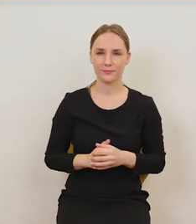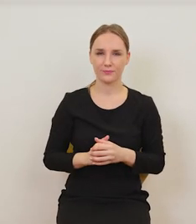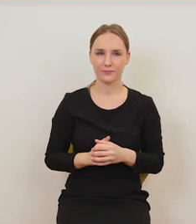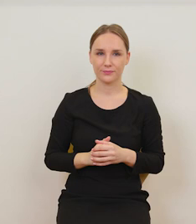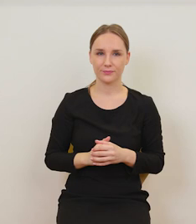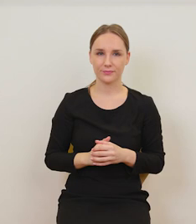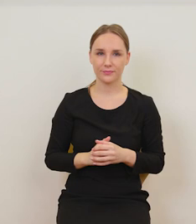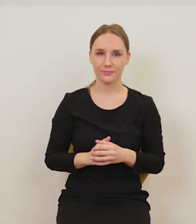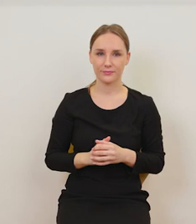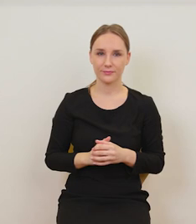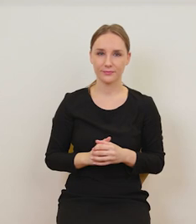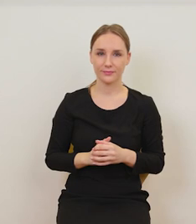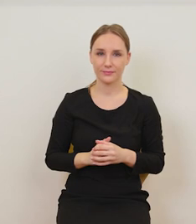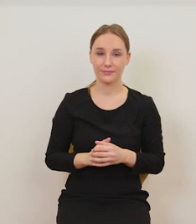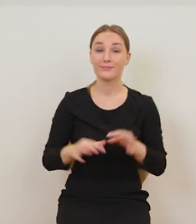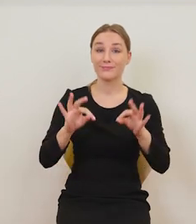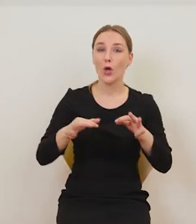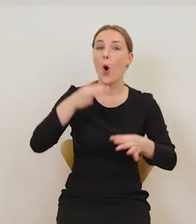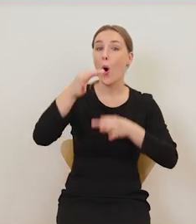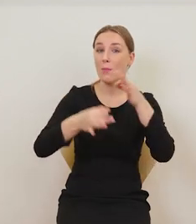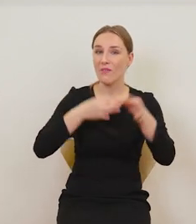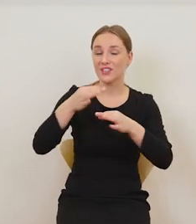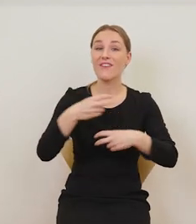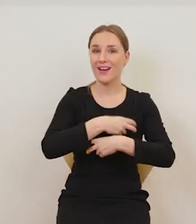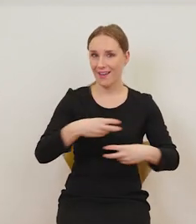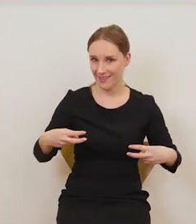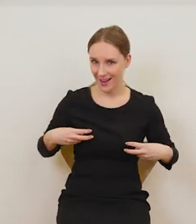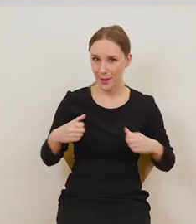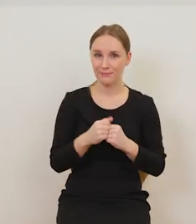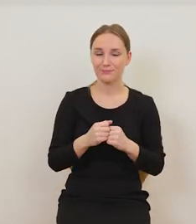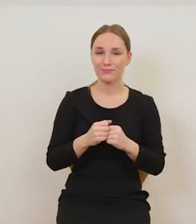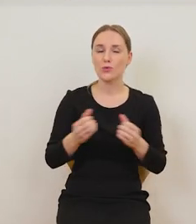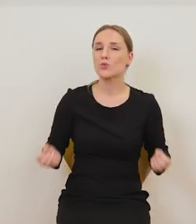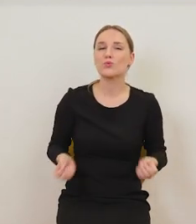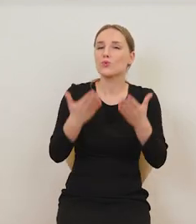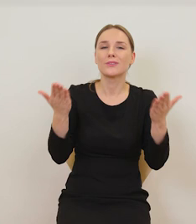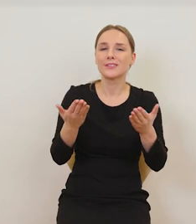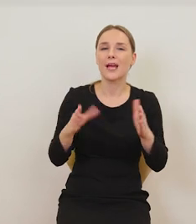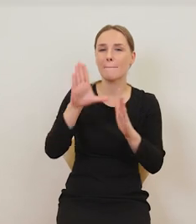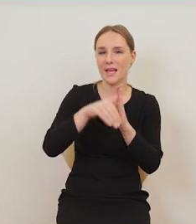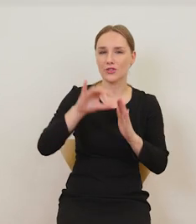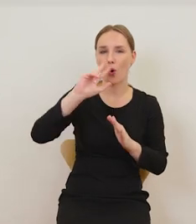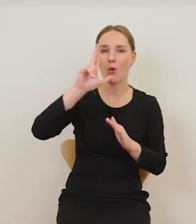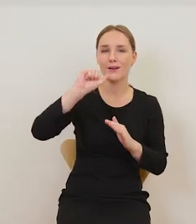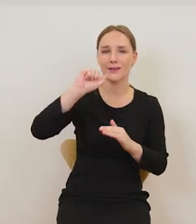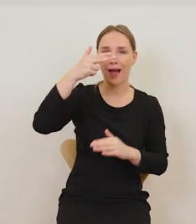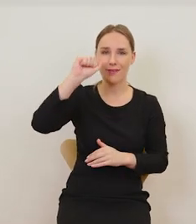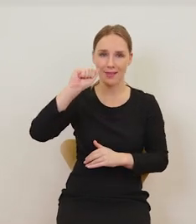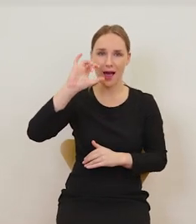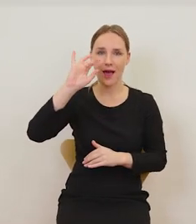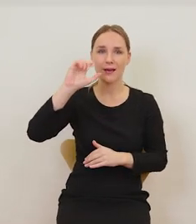No i sięgnijmy do opowieści z Ewangelii. Cud w kanie galilejskiej. Wiadomo,